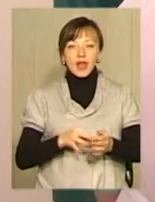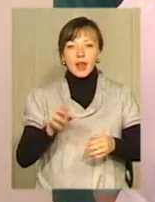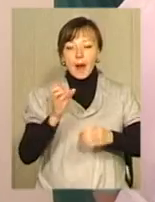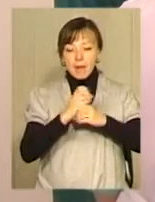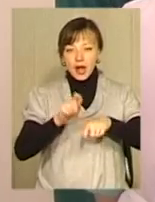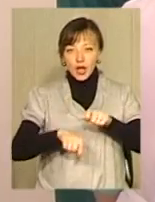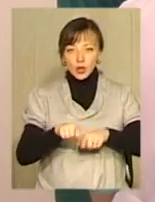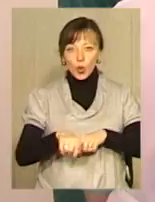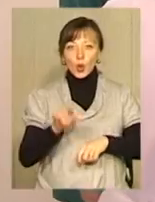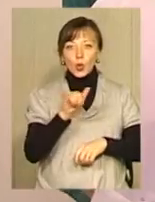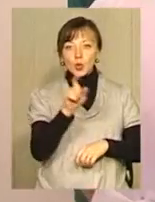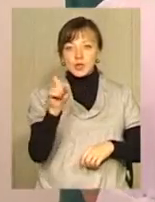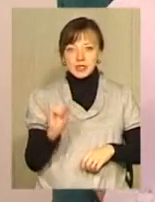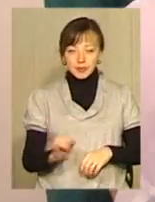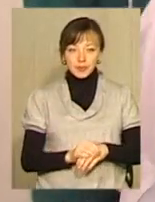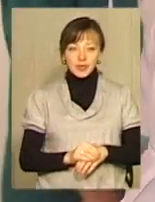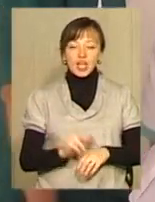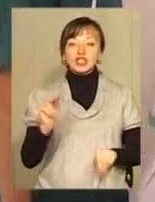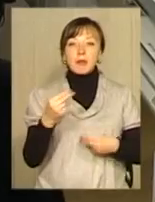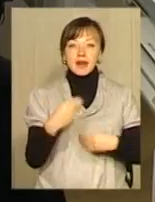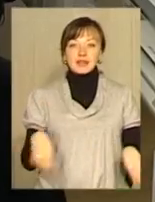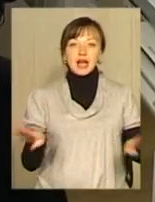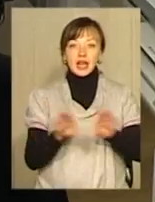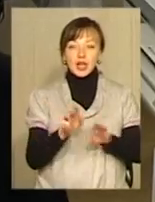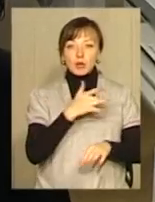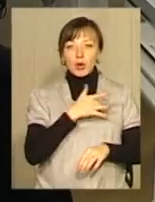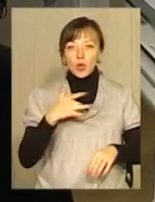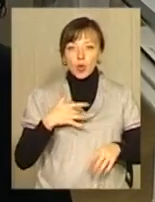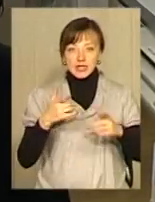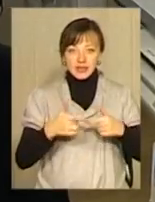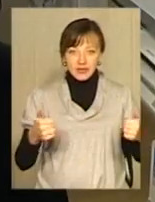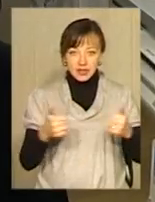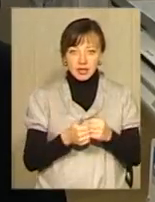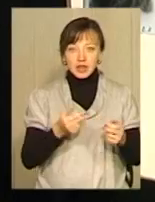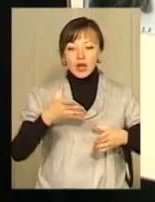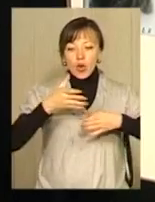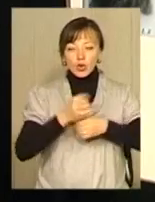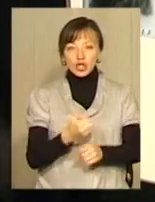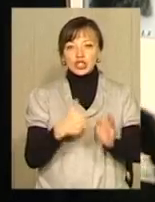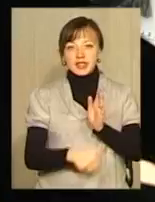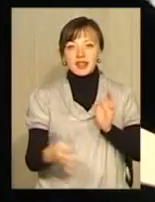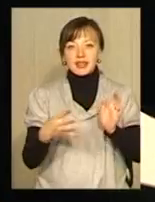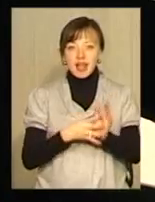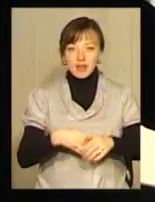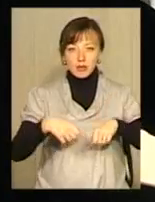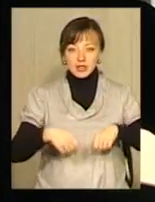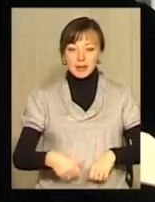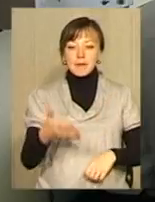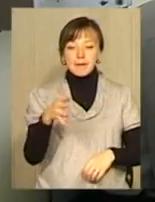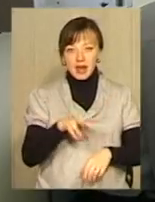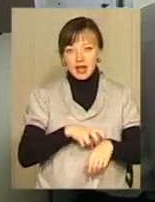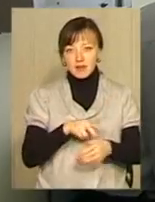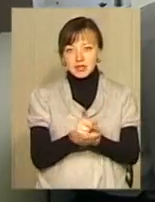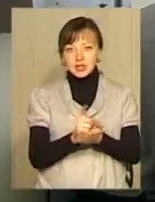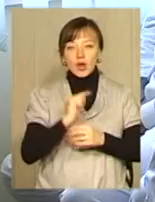-кабінет. У Чемерівцях закрили одне туберкульозне відділення райлікарні, оптимізували 69 штатних посад, серед них 5 лікарів-пенсіонерів. І